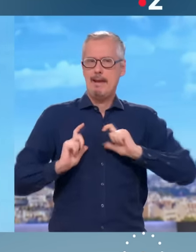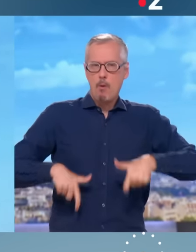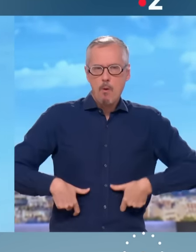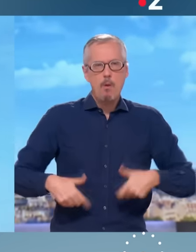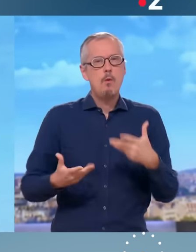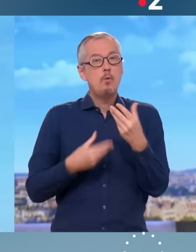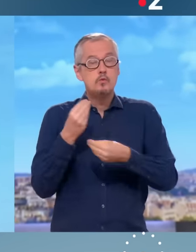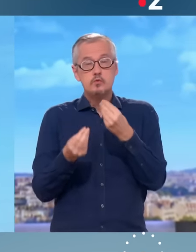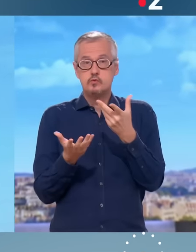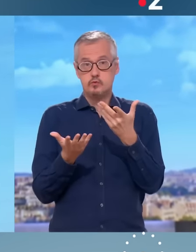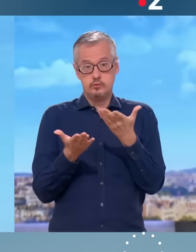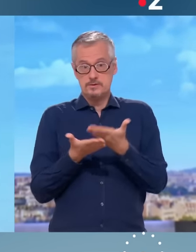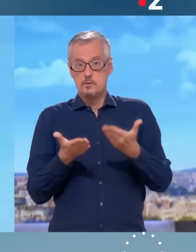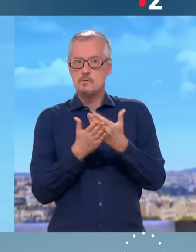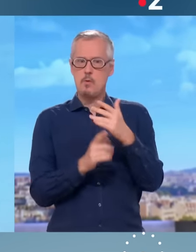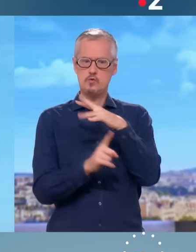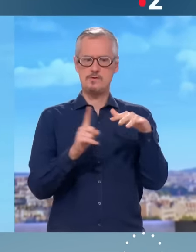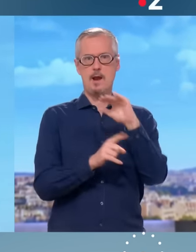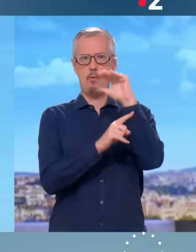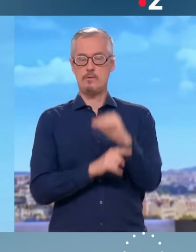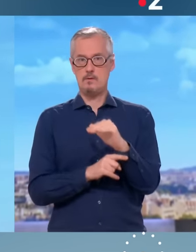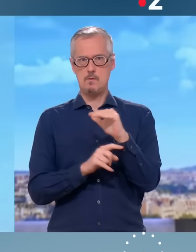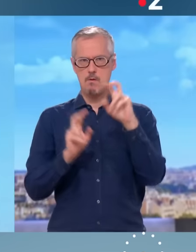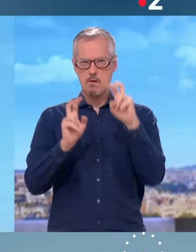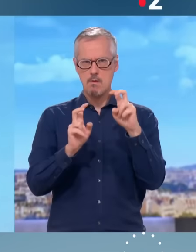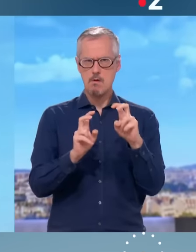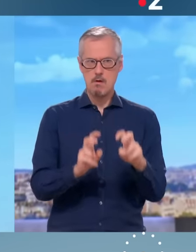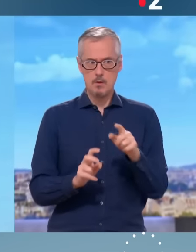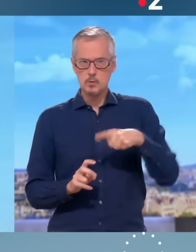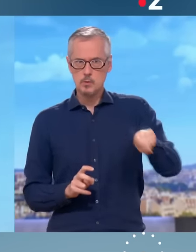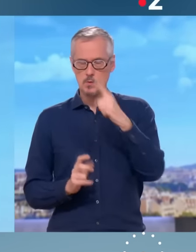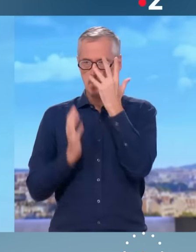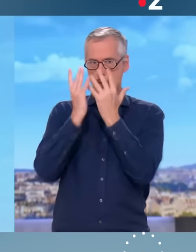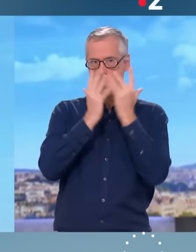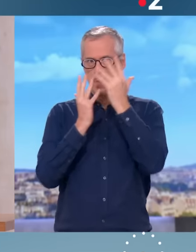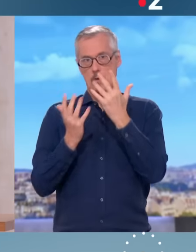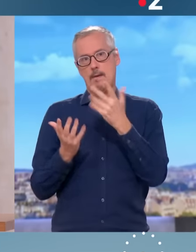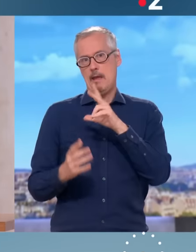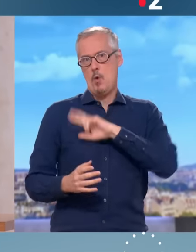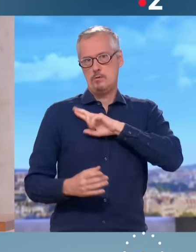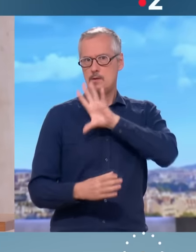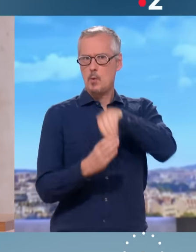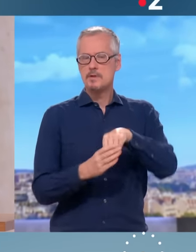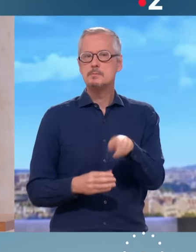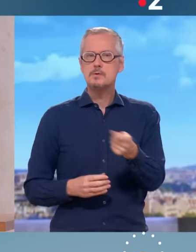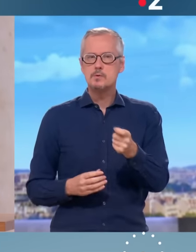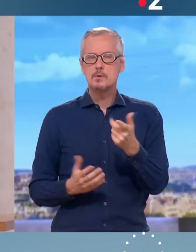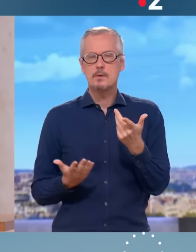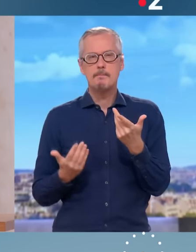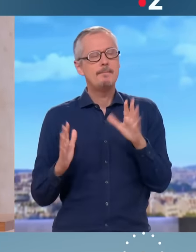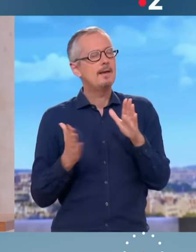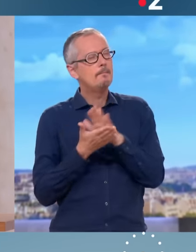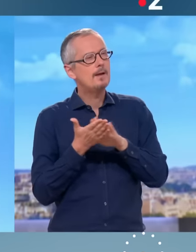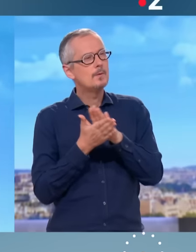ses incertitudes et ses peurs sur la dégradation du système de retraite. Et d'un autre côté, on voit les prix